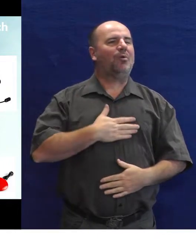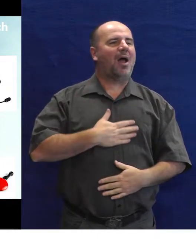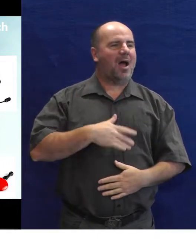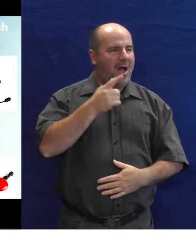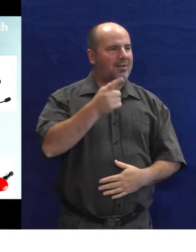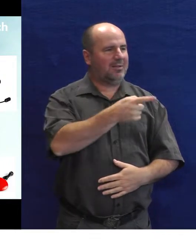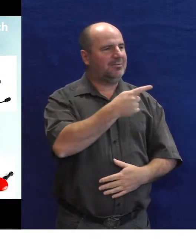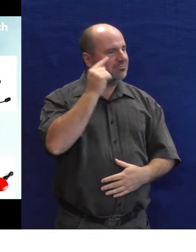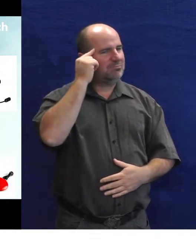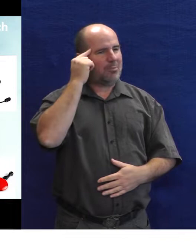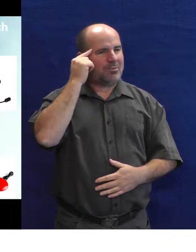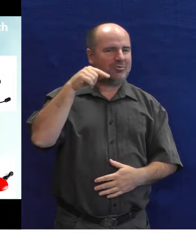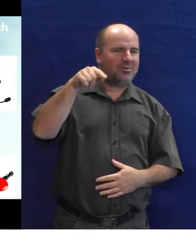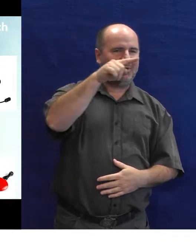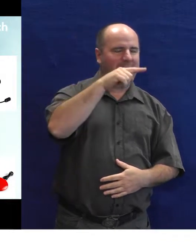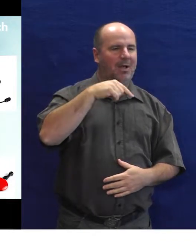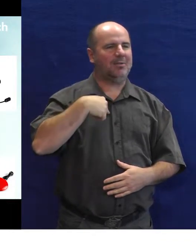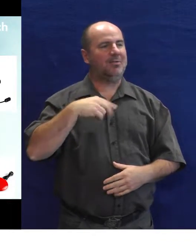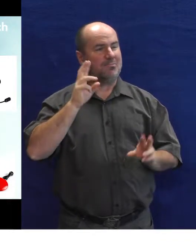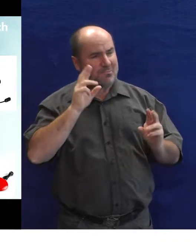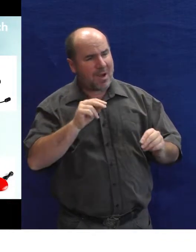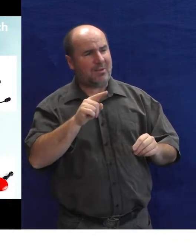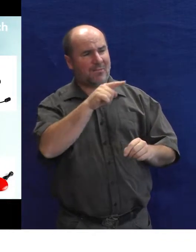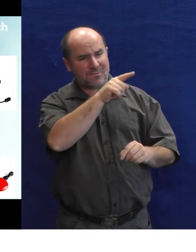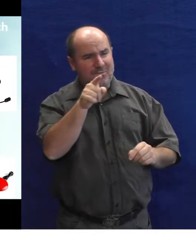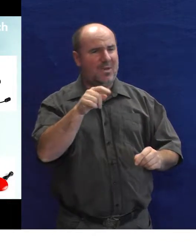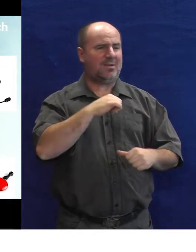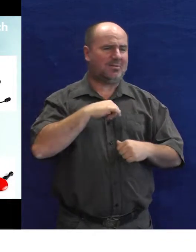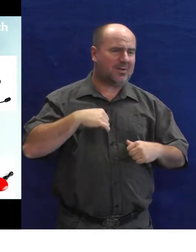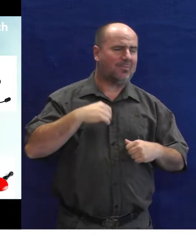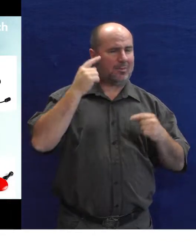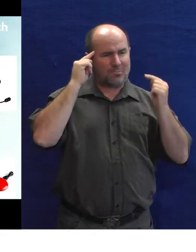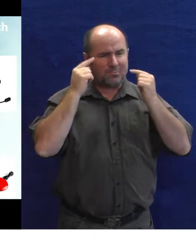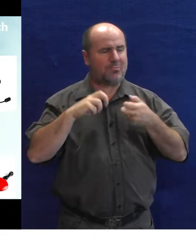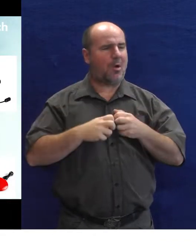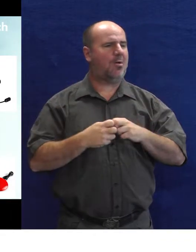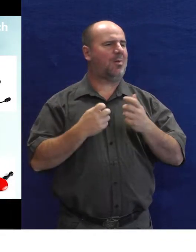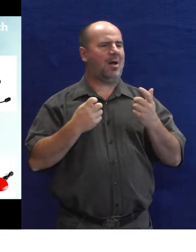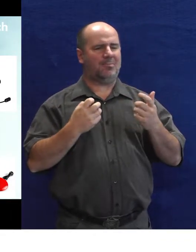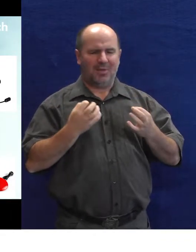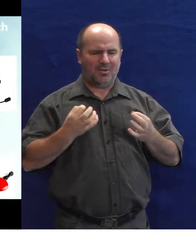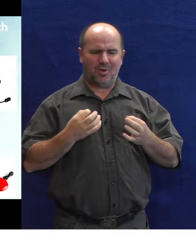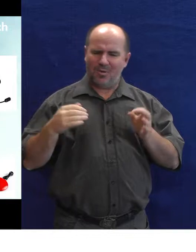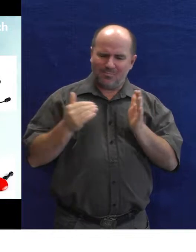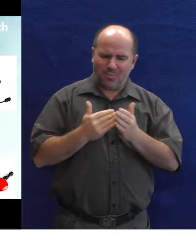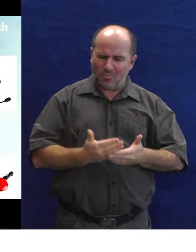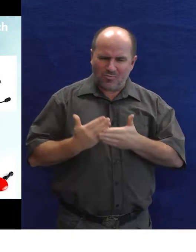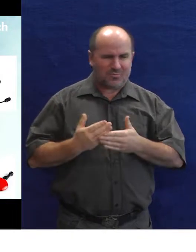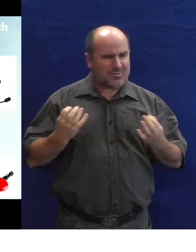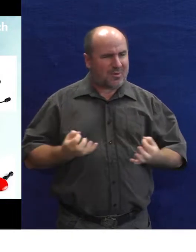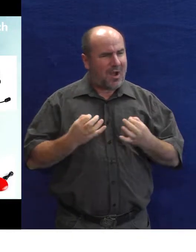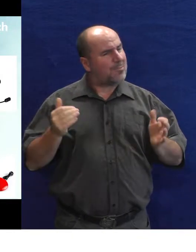byl bych rád, kdybyste se třeba zamysleli nad tím a pokud máte v okolí nebo vy sami máte problém, že potřebujete nějakou pomůcku